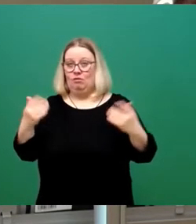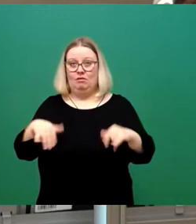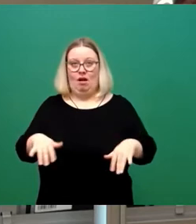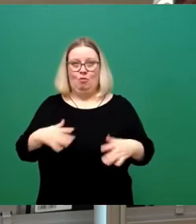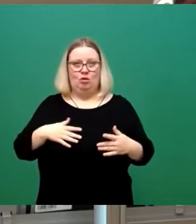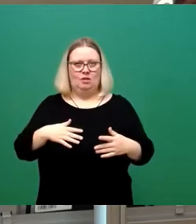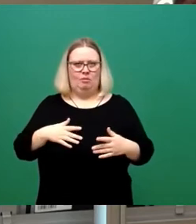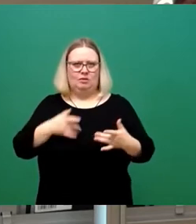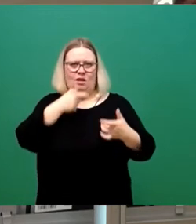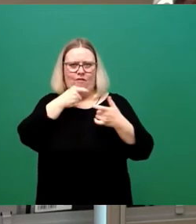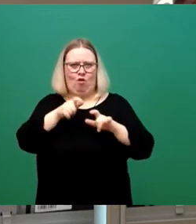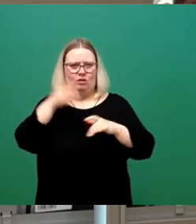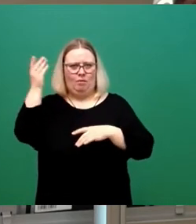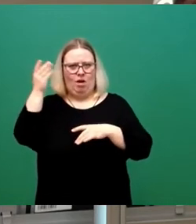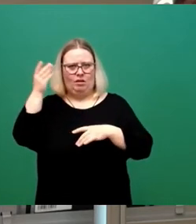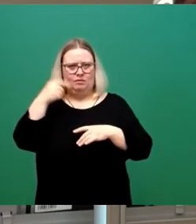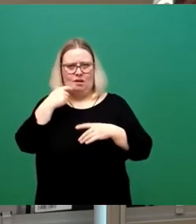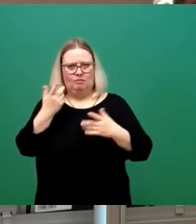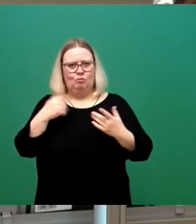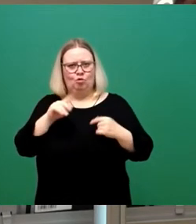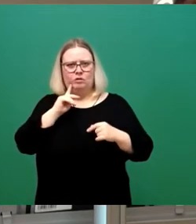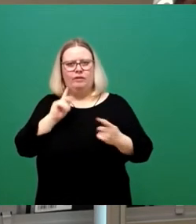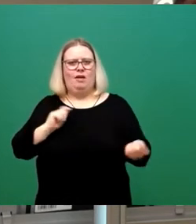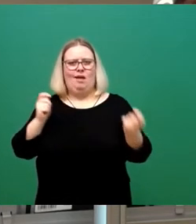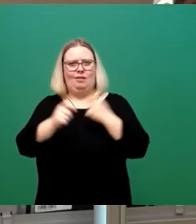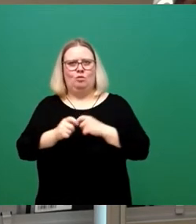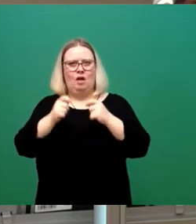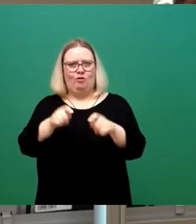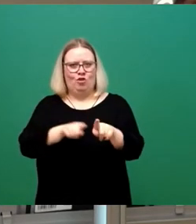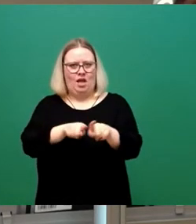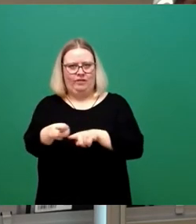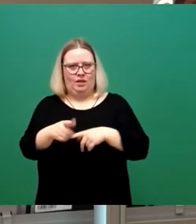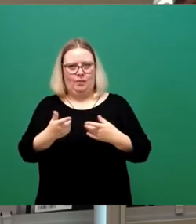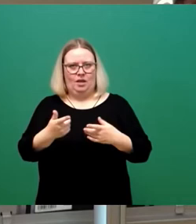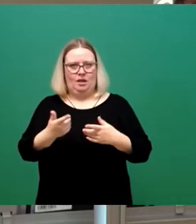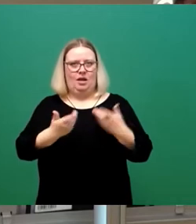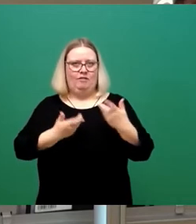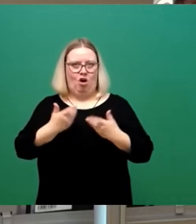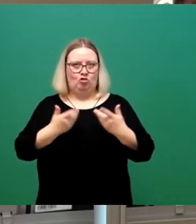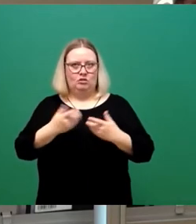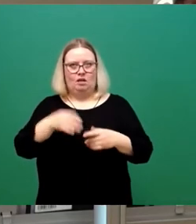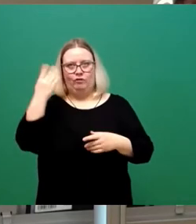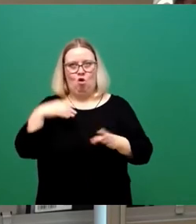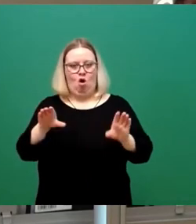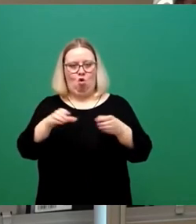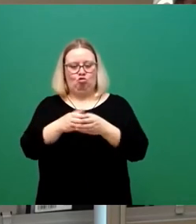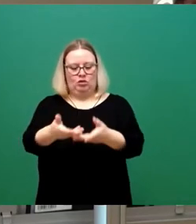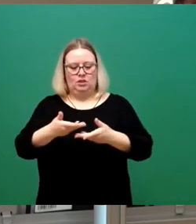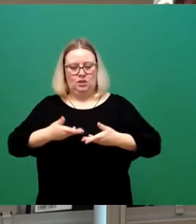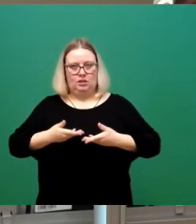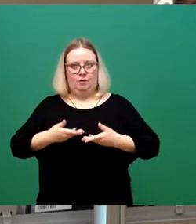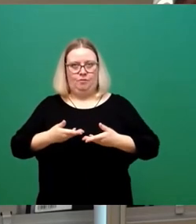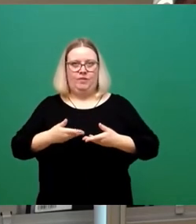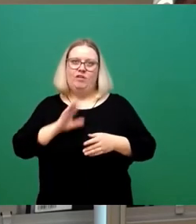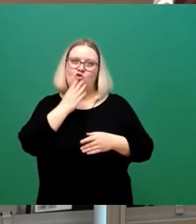den Wortbeiträgen schon entnehmen, dass es zumindest gleich einen Änderungsantrag der FDP-Fraktion geben wird, der wahrscheinlich der ist, der vorhin im Ausschuss eingebracht worden ist, wäre ja schön